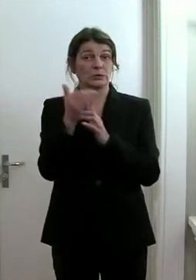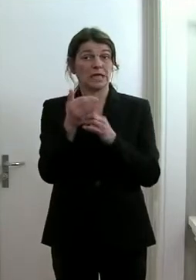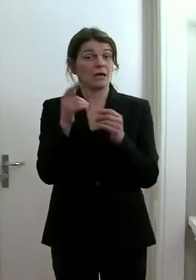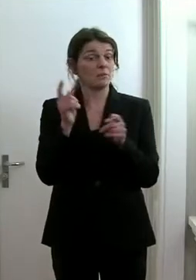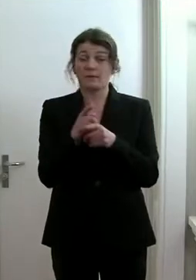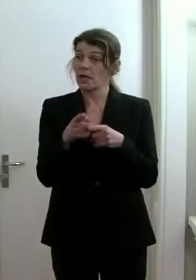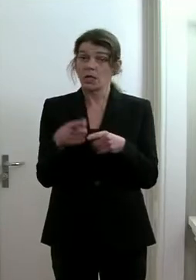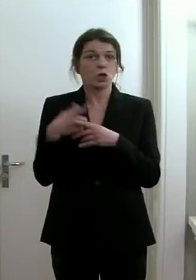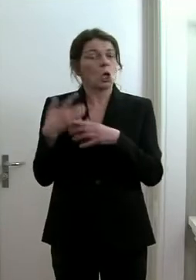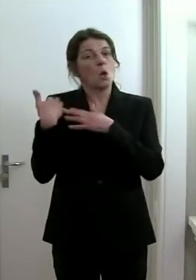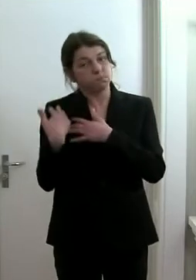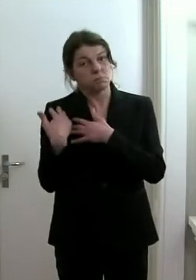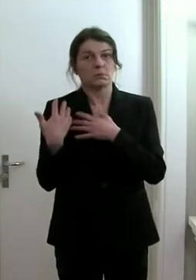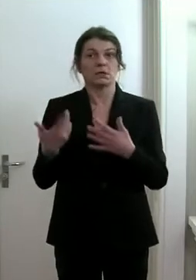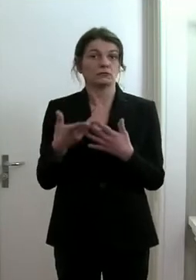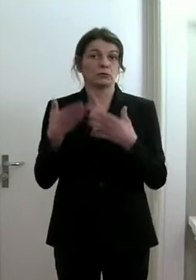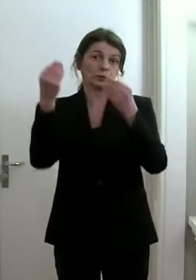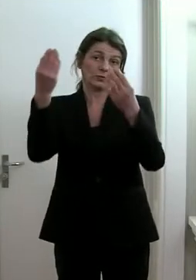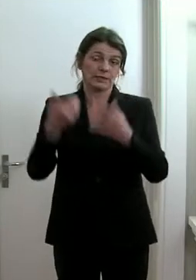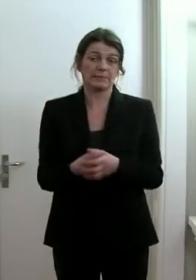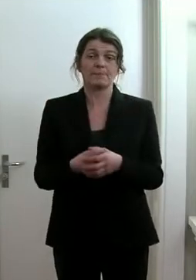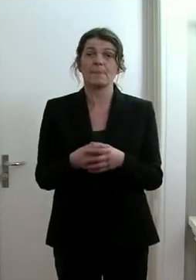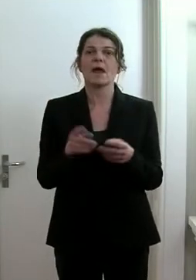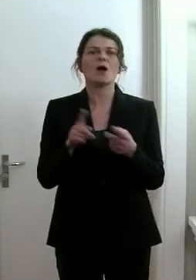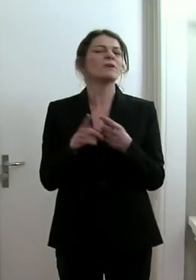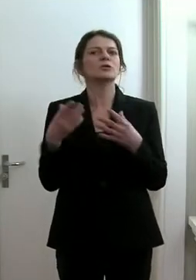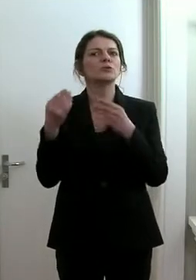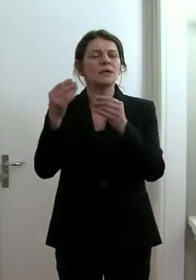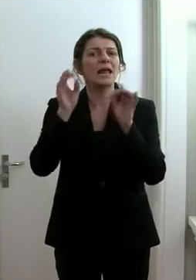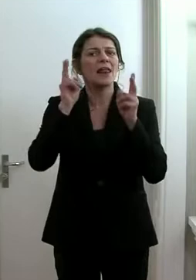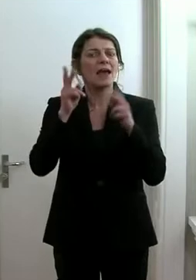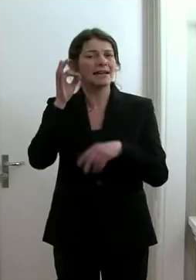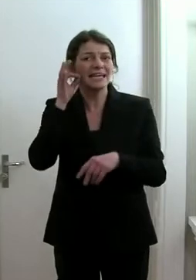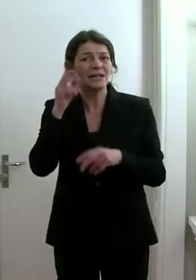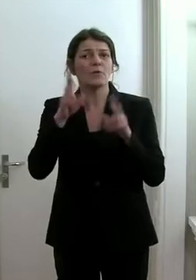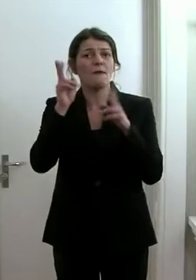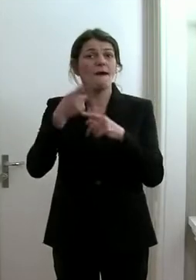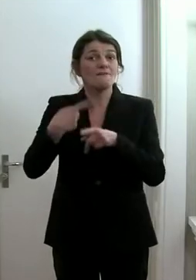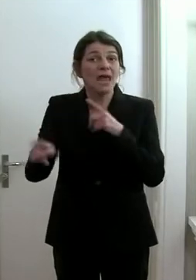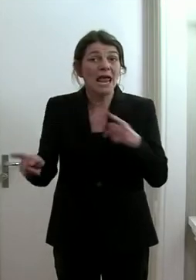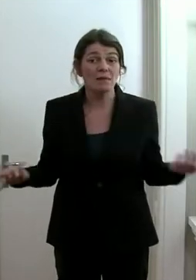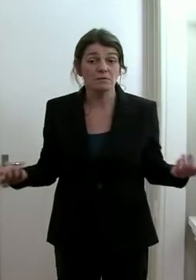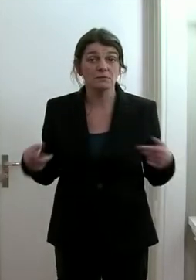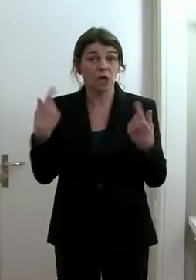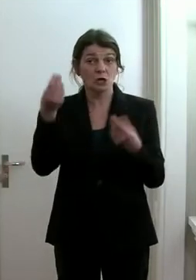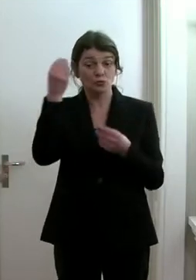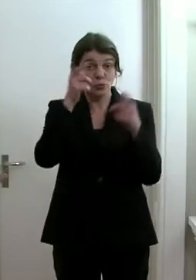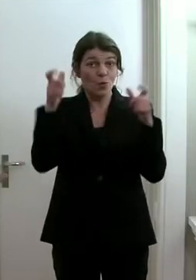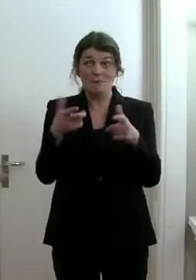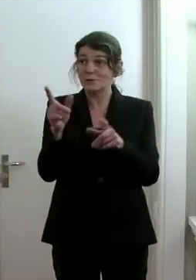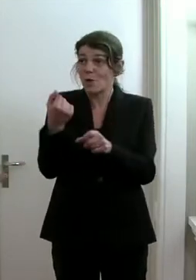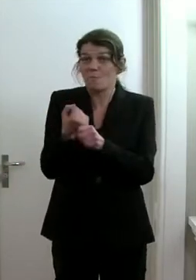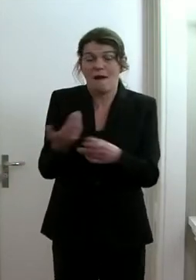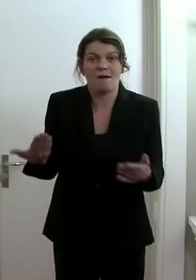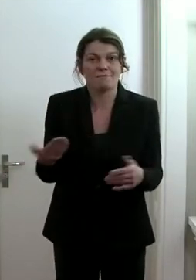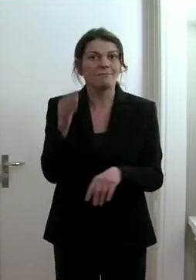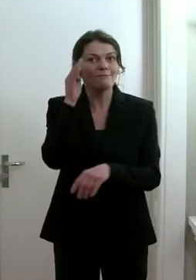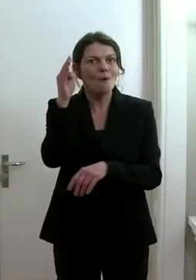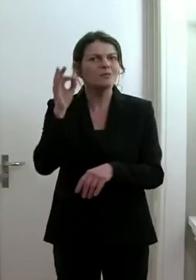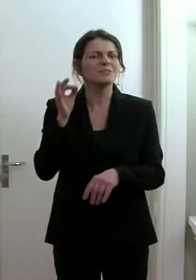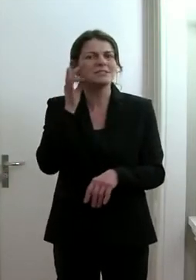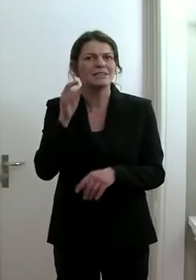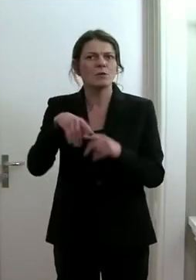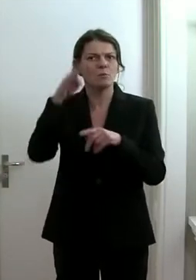Möglichkeiten kommt. Ebenso, wenn zu viele Lehrerinnen oder Lehrer fehlen, dann wird es an den Schulen knapp. Wenn Polizistinnen und